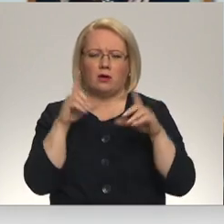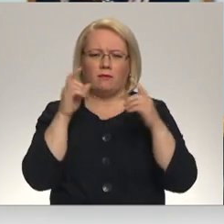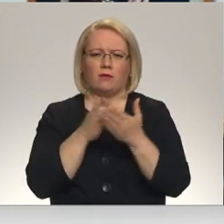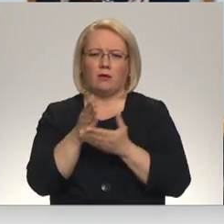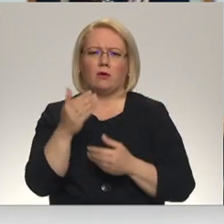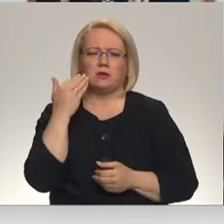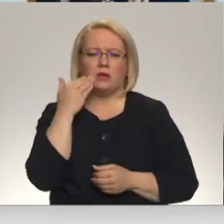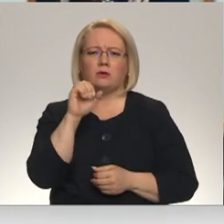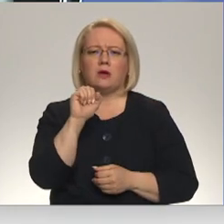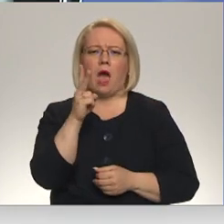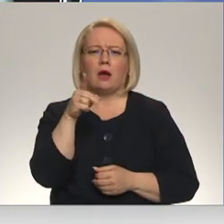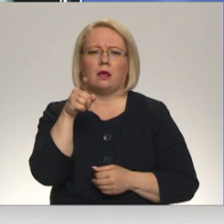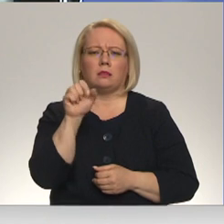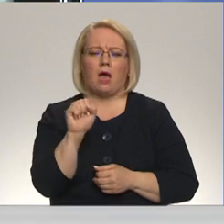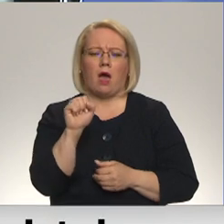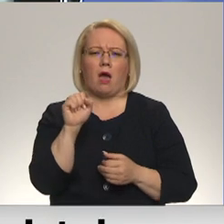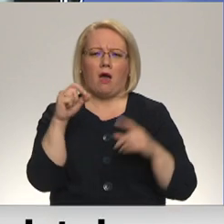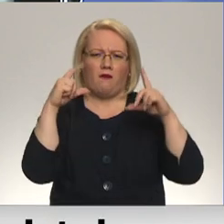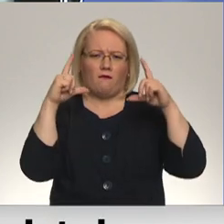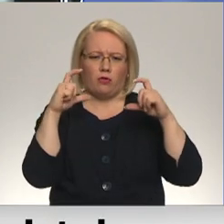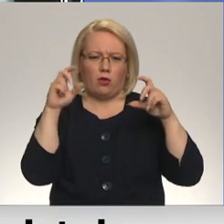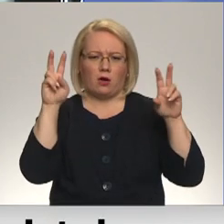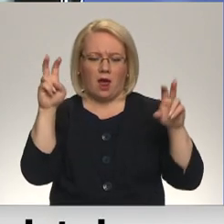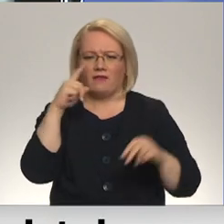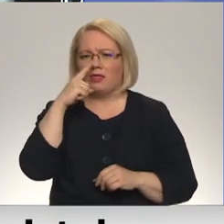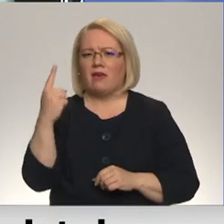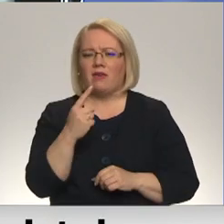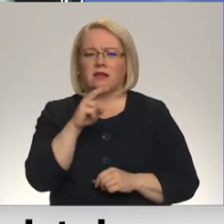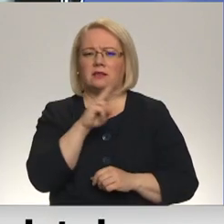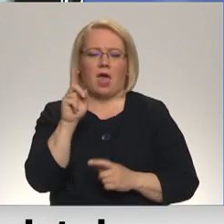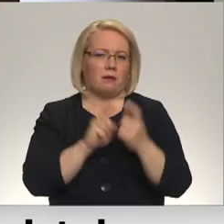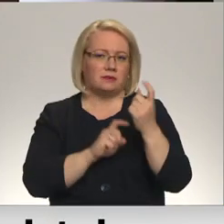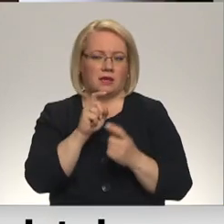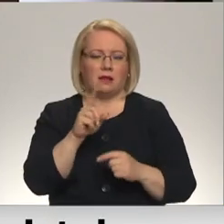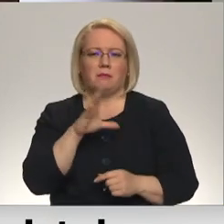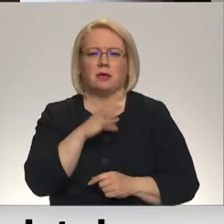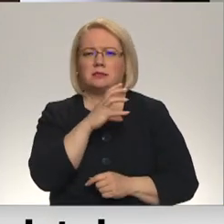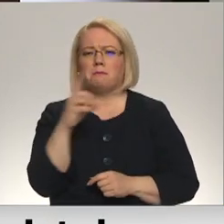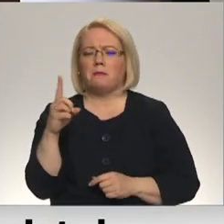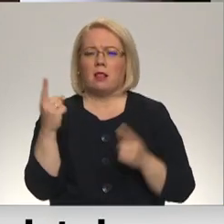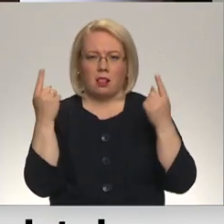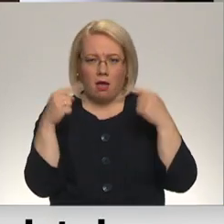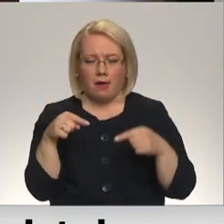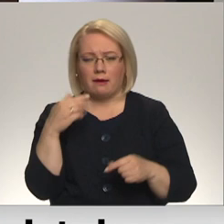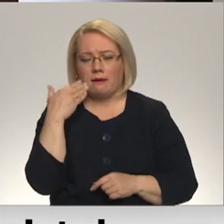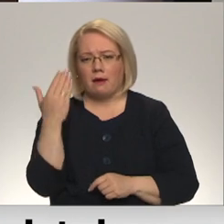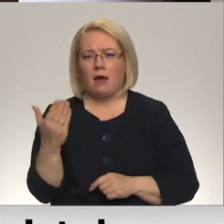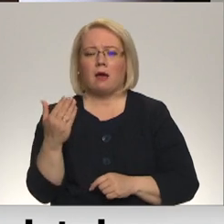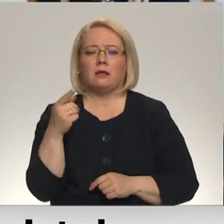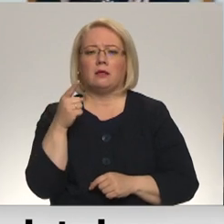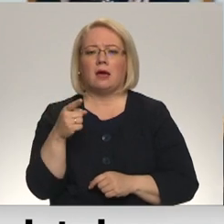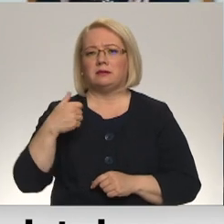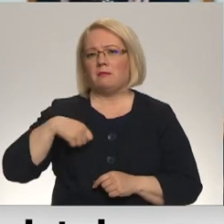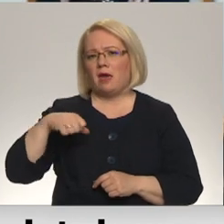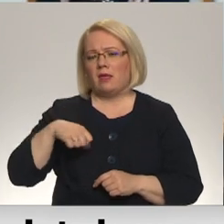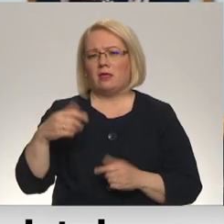par aktu fotografiju, par to neviņas nāpstrīt. Tā bija padom laiki, kad tos meitiņas, ko